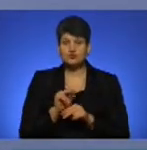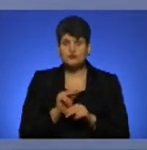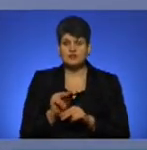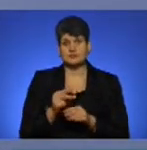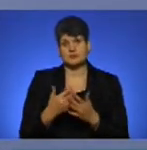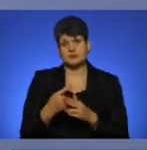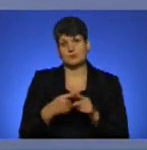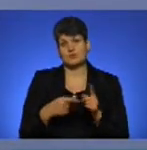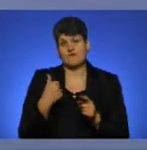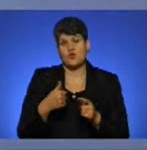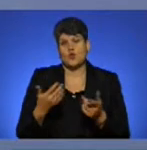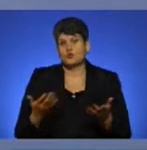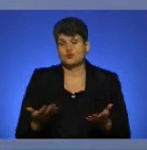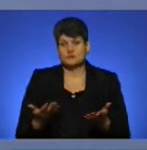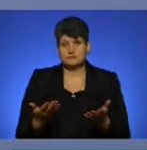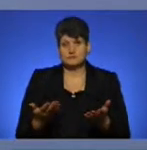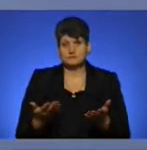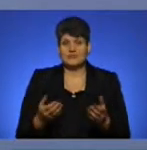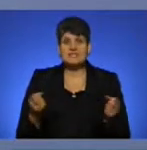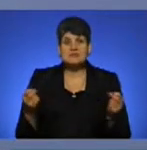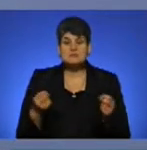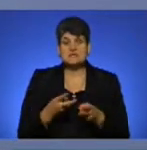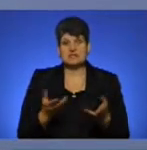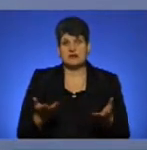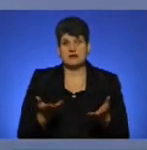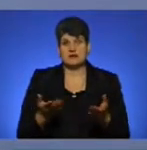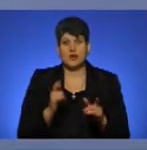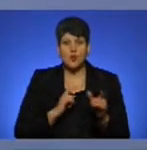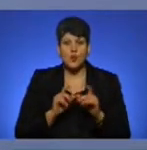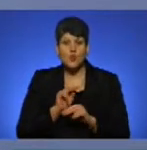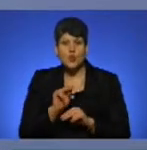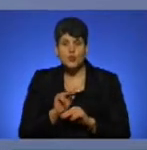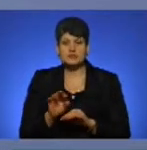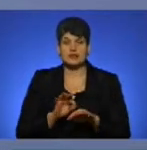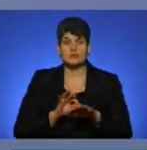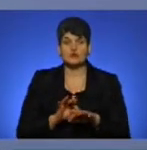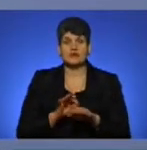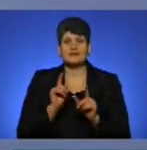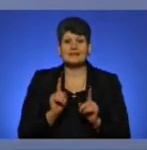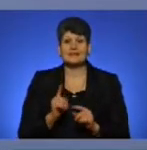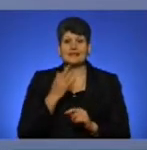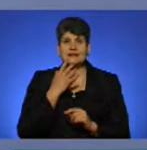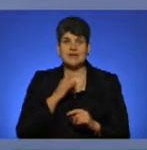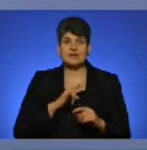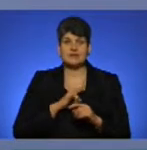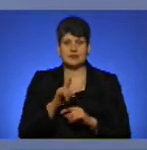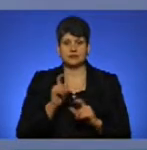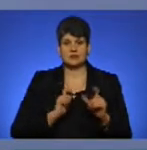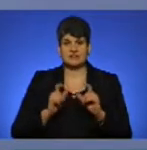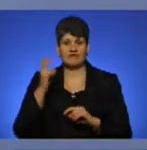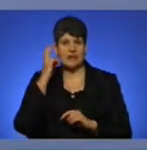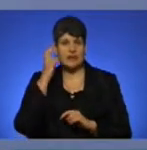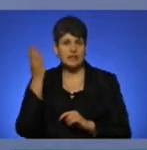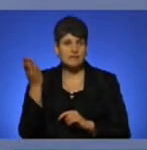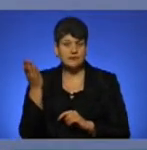півроку на спеціальних курсах, які проводить тільки Національний авіаційний університет в Києві.